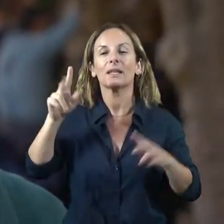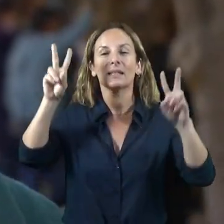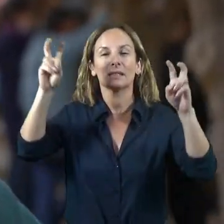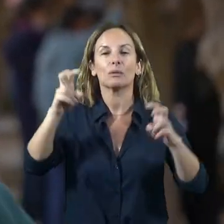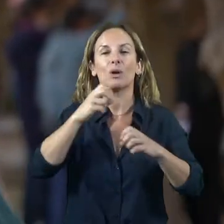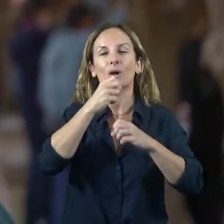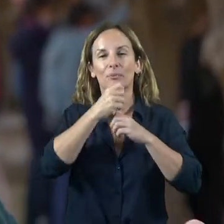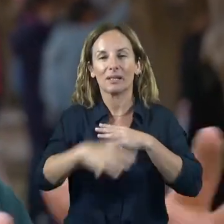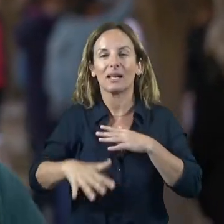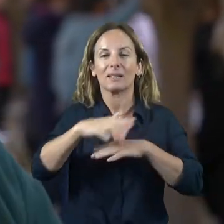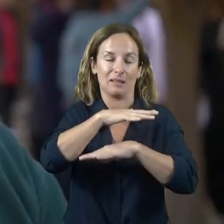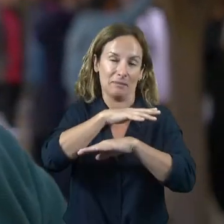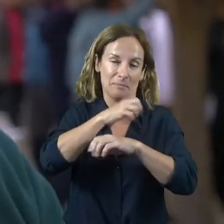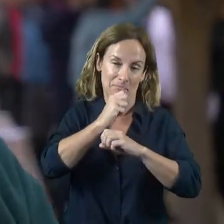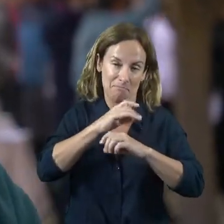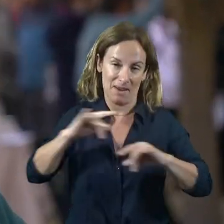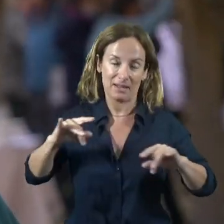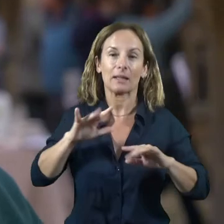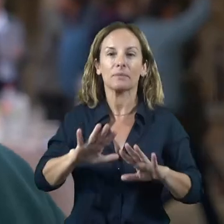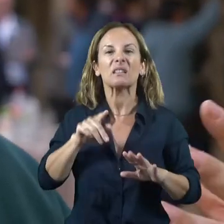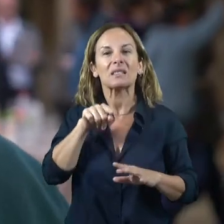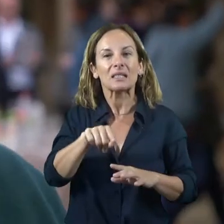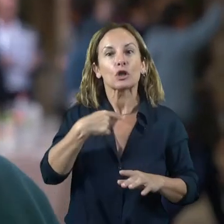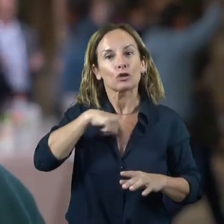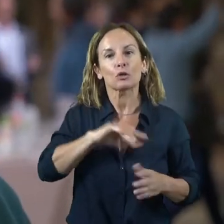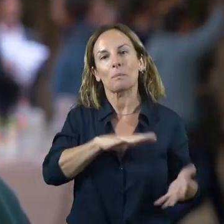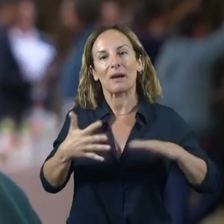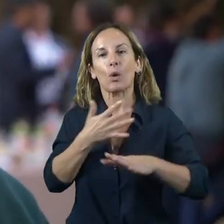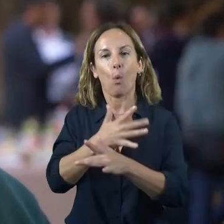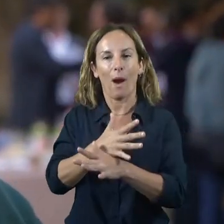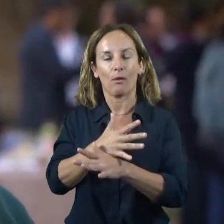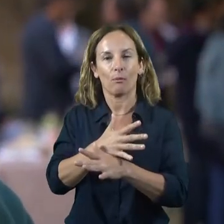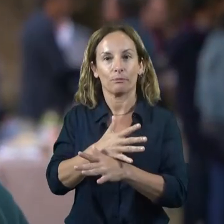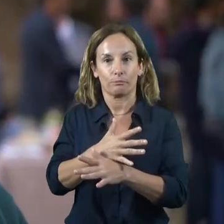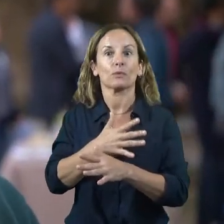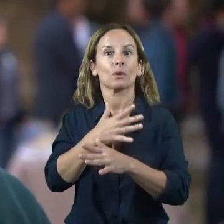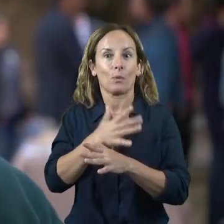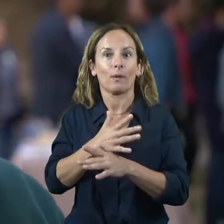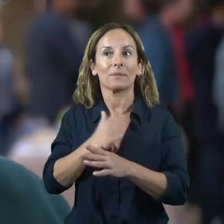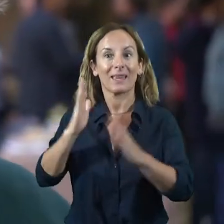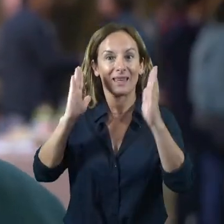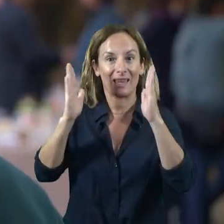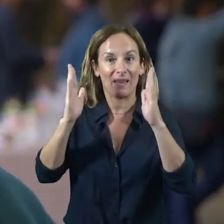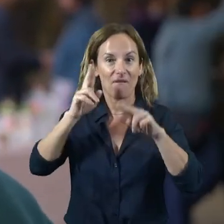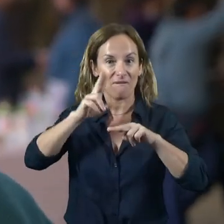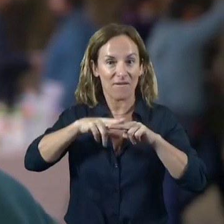un altre i ja està. I d'això el vam transformar en una experiència de joc, i això també és una dada important per moments festius, és a dir,